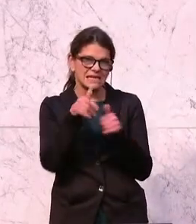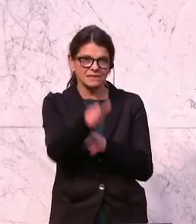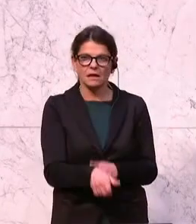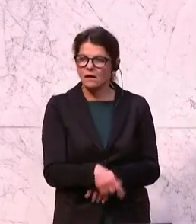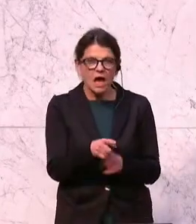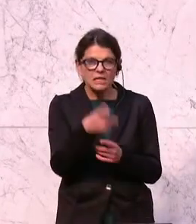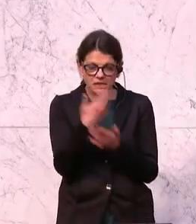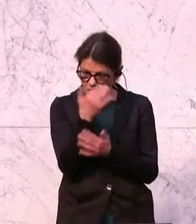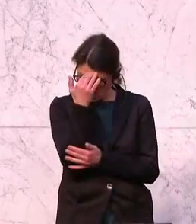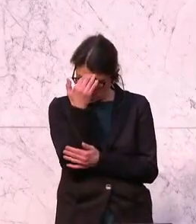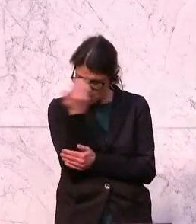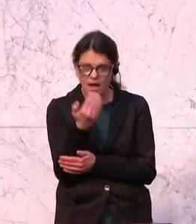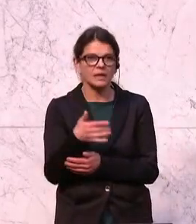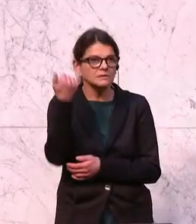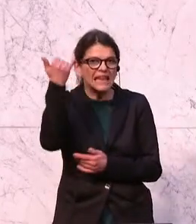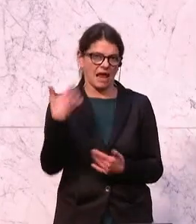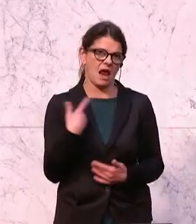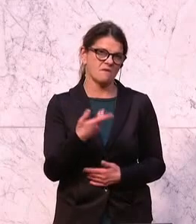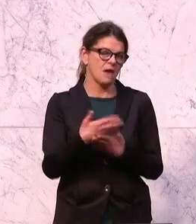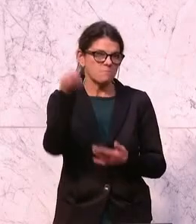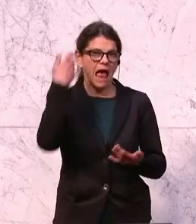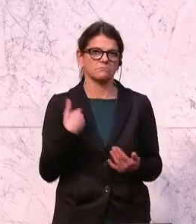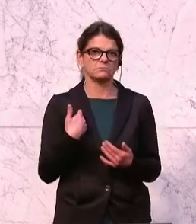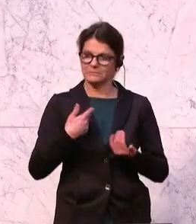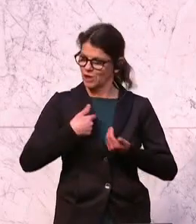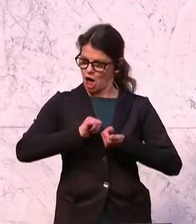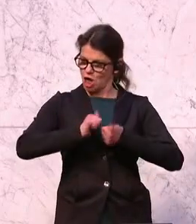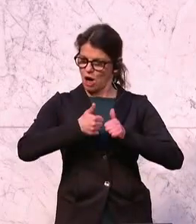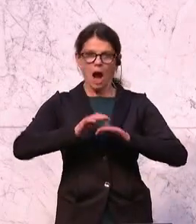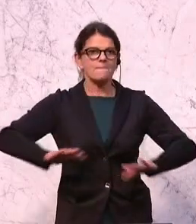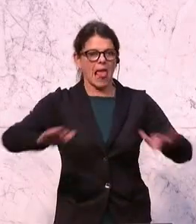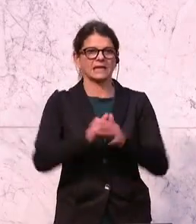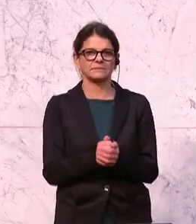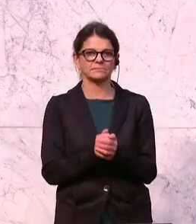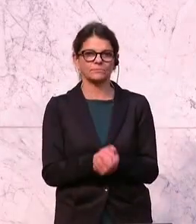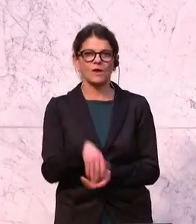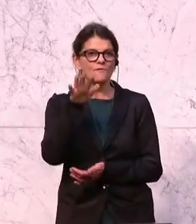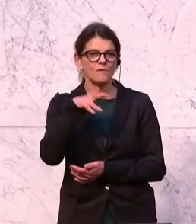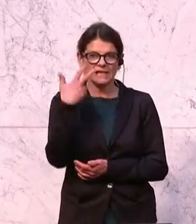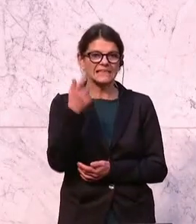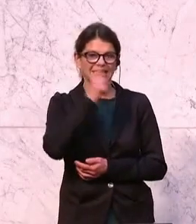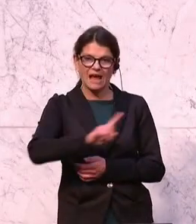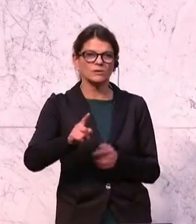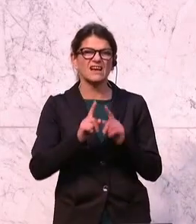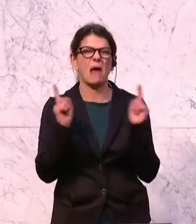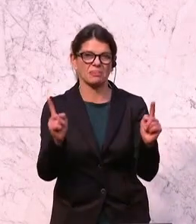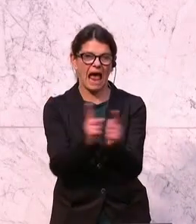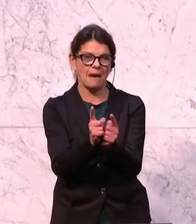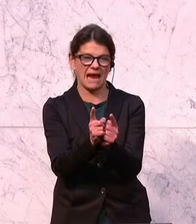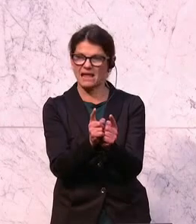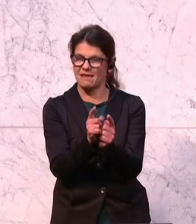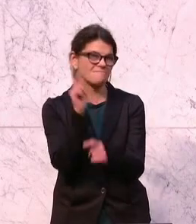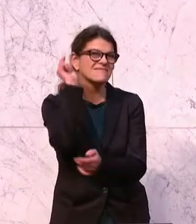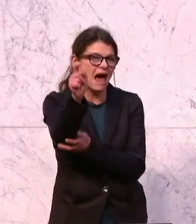eine hirnrissige Idee einfallen kann, dass man einen Sportplatz, der zum Beispiel 35.000 Quadratmeter hat